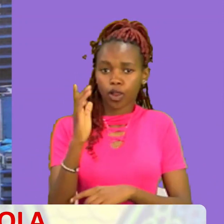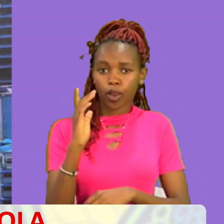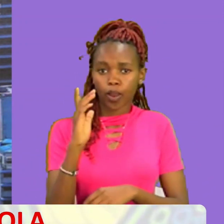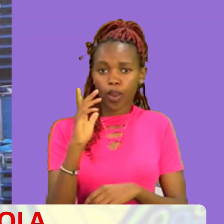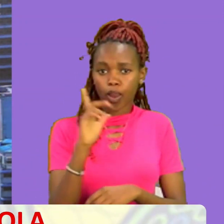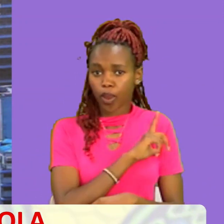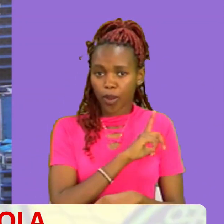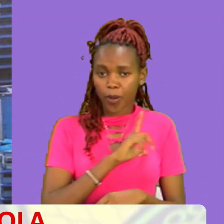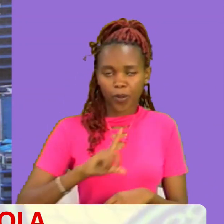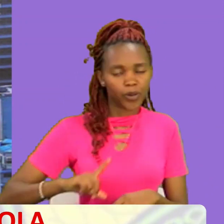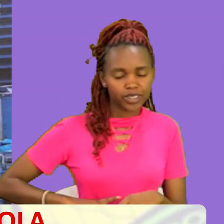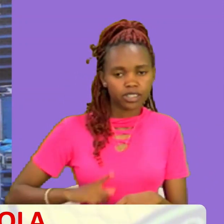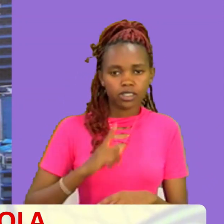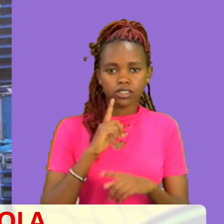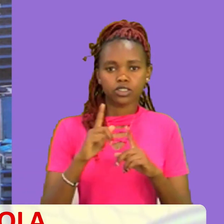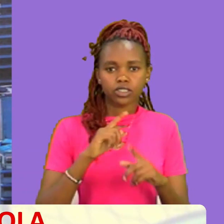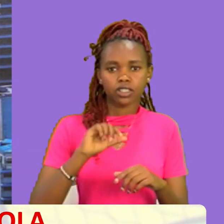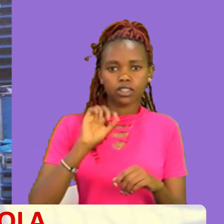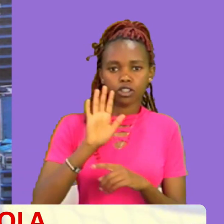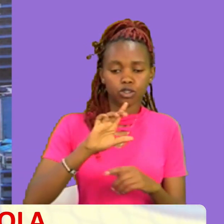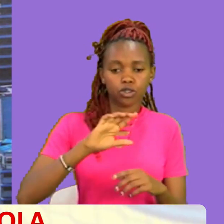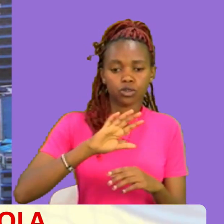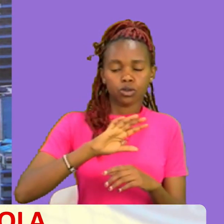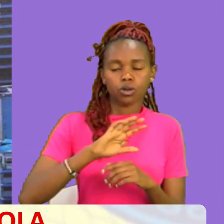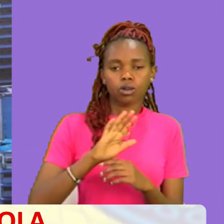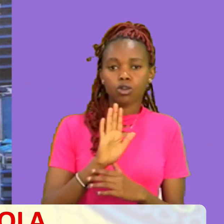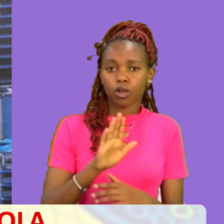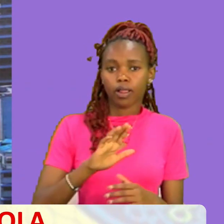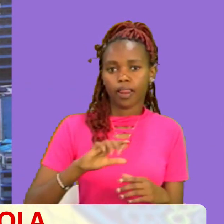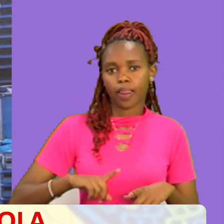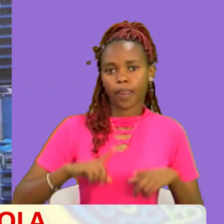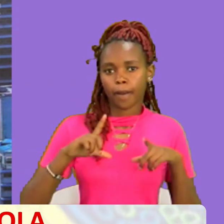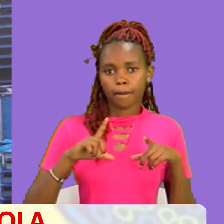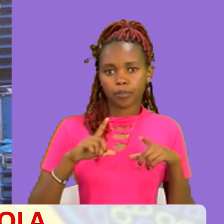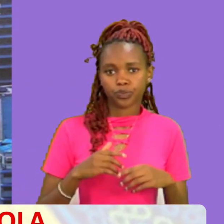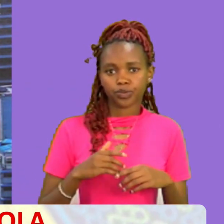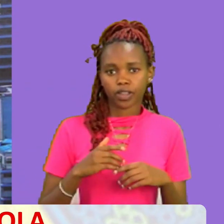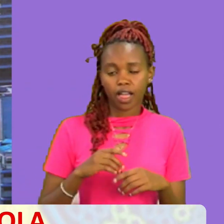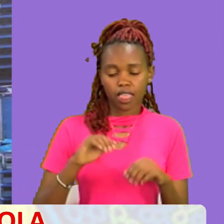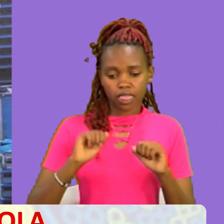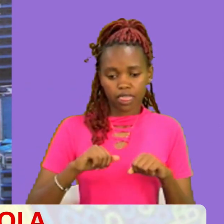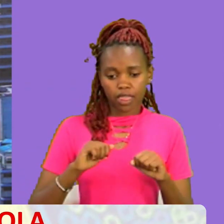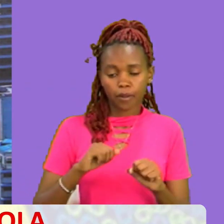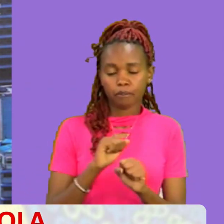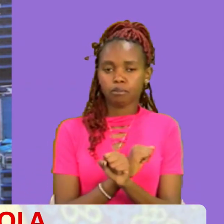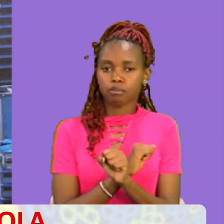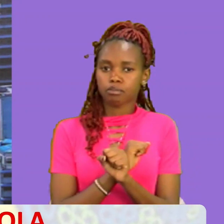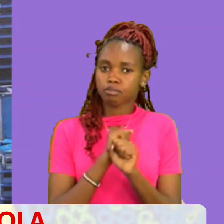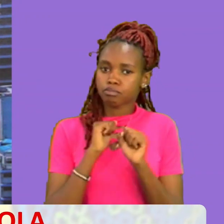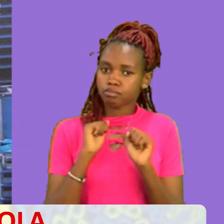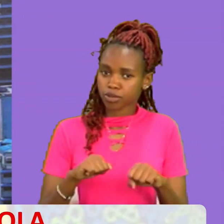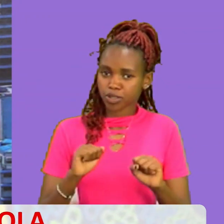utastruggle na life Hakuna vile utateseka Hakuna vile utakosa amani Mana ke mungu atakupande wako